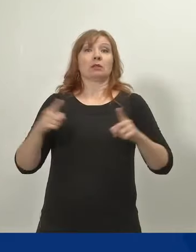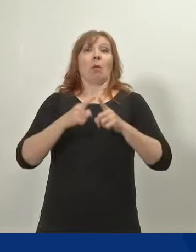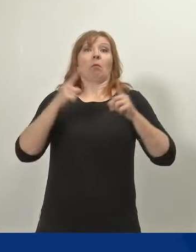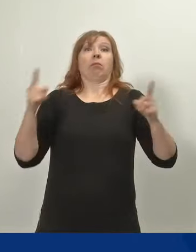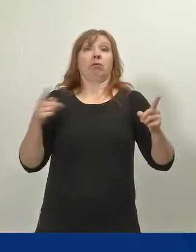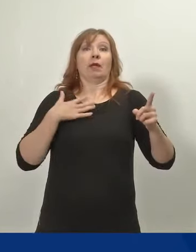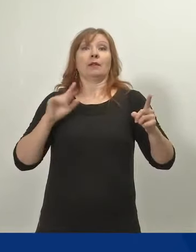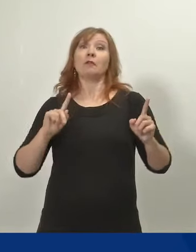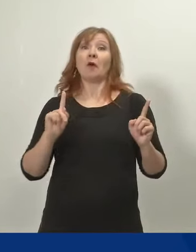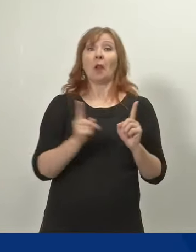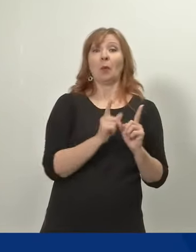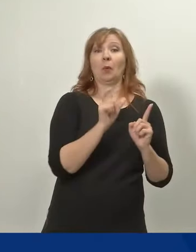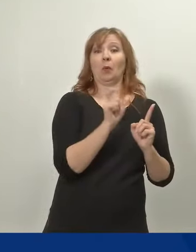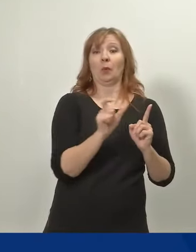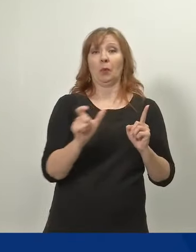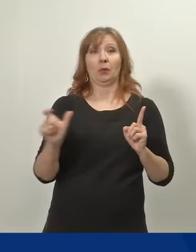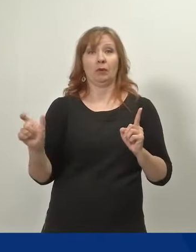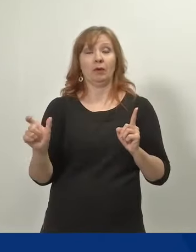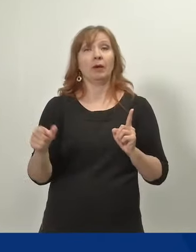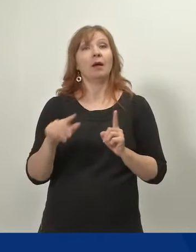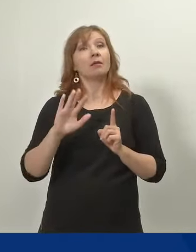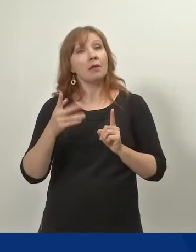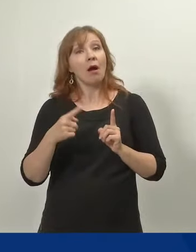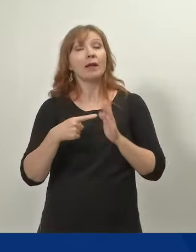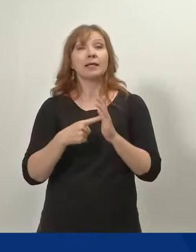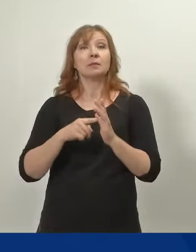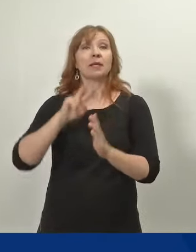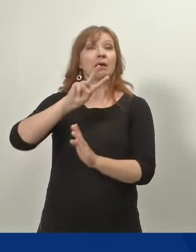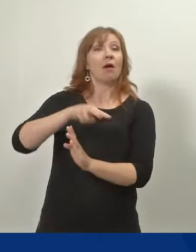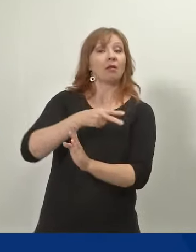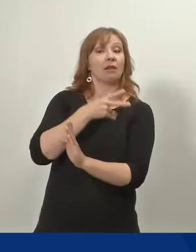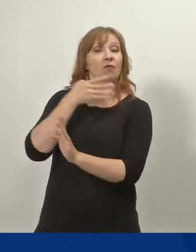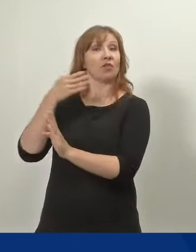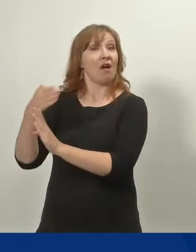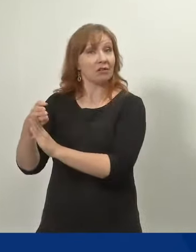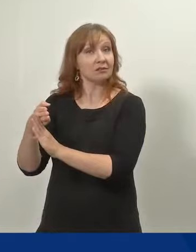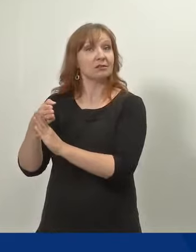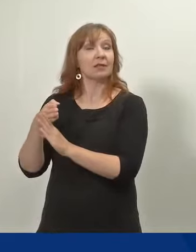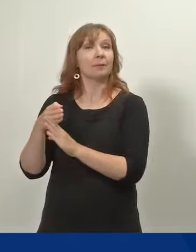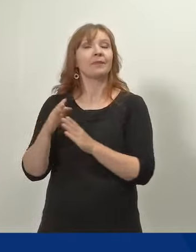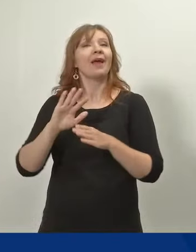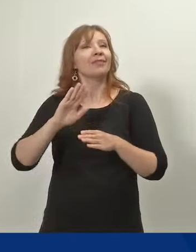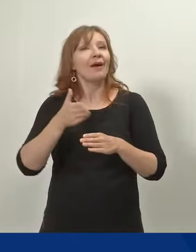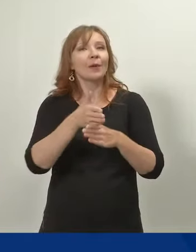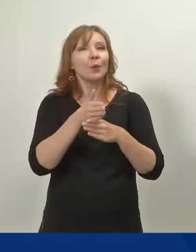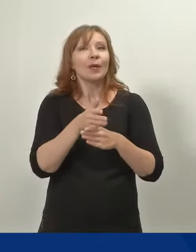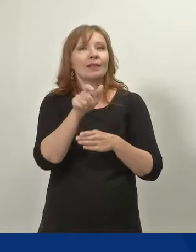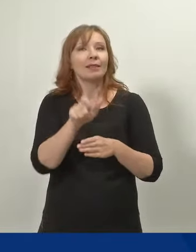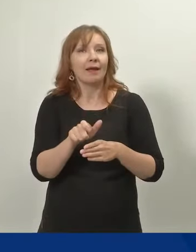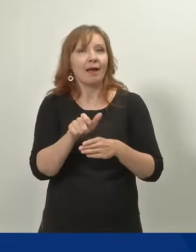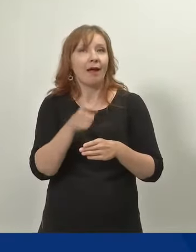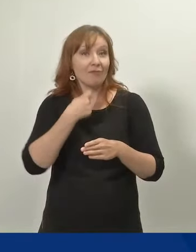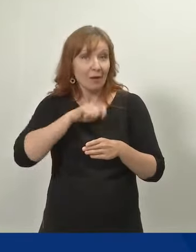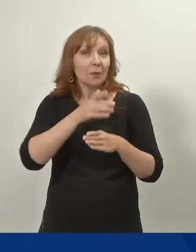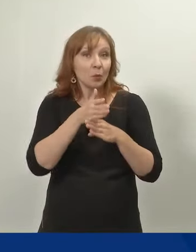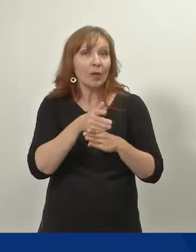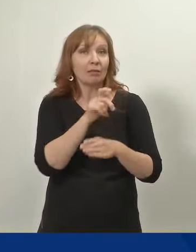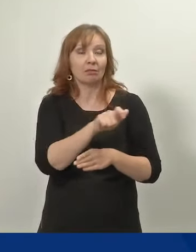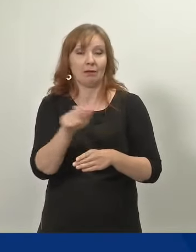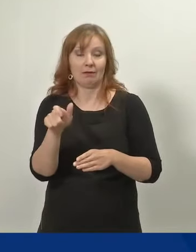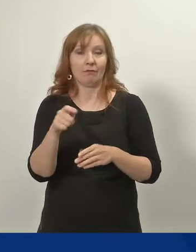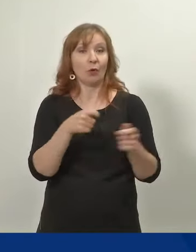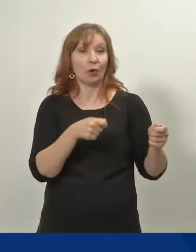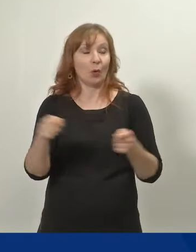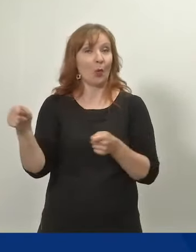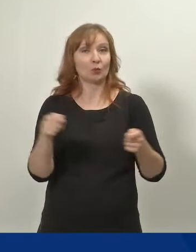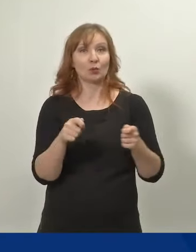lapsen ollessa lapsen kahteen ikävuoteen asti. Ja esimerkiksi yrittäjävanhemmille nämä joustojen lisääminen voi olla